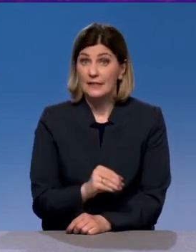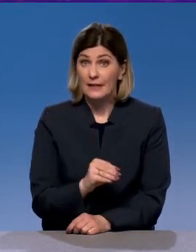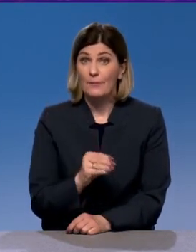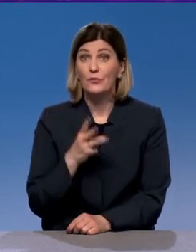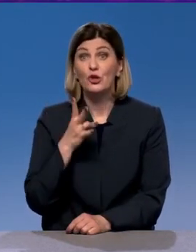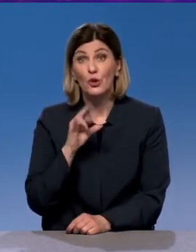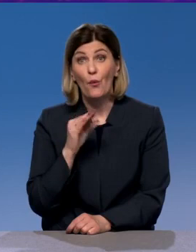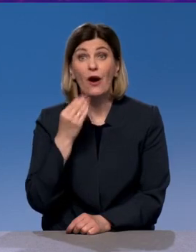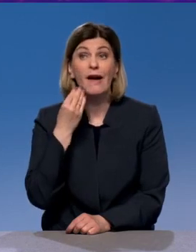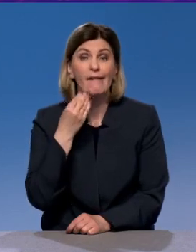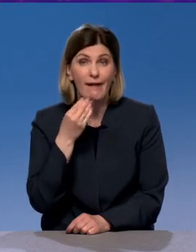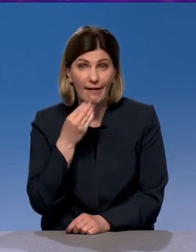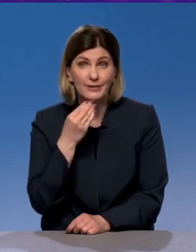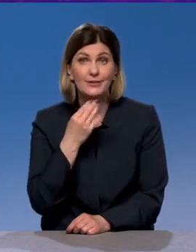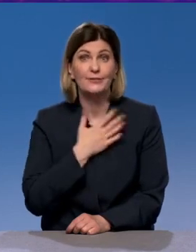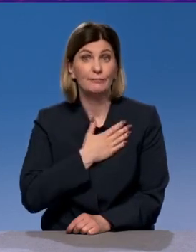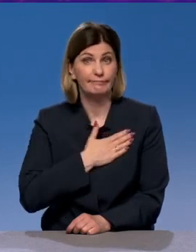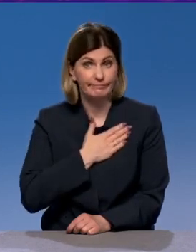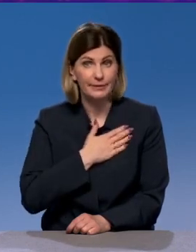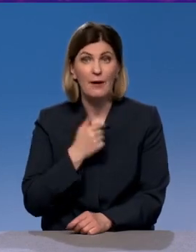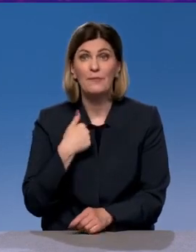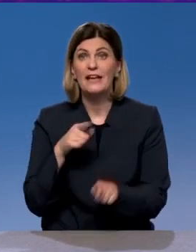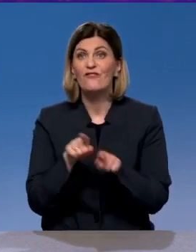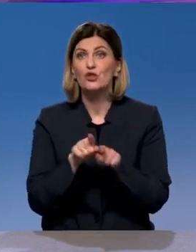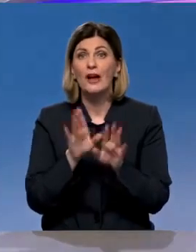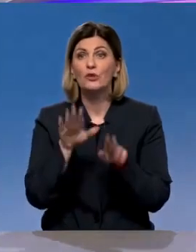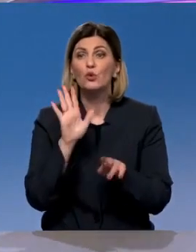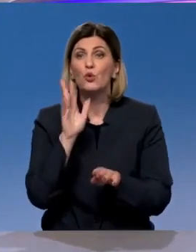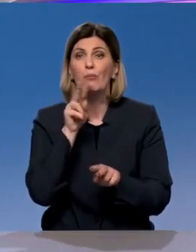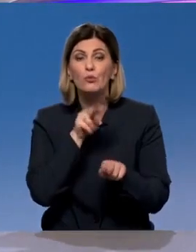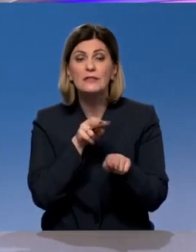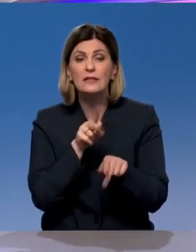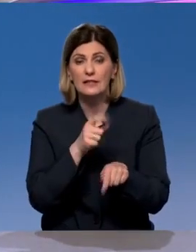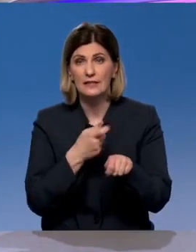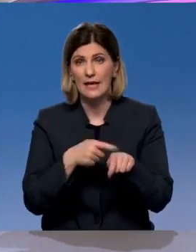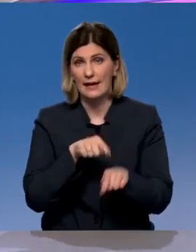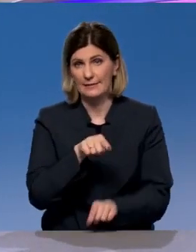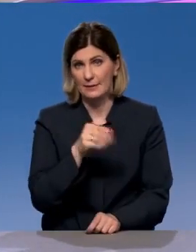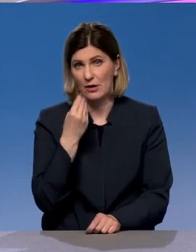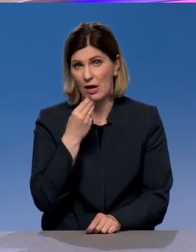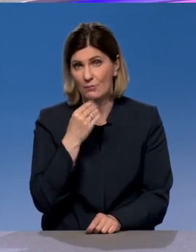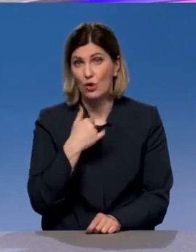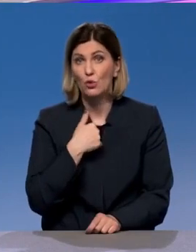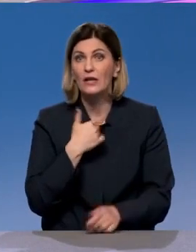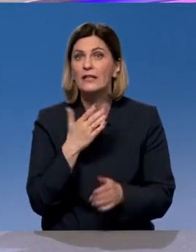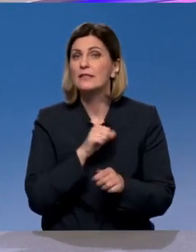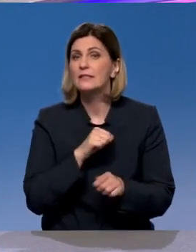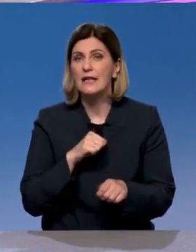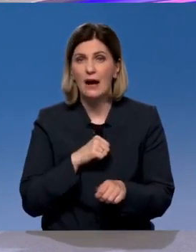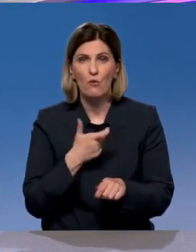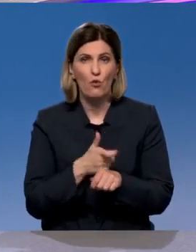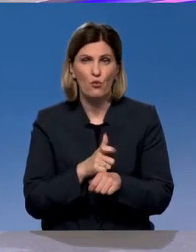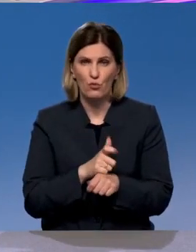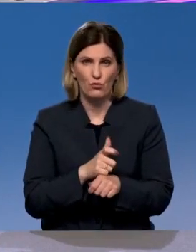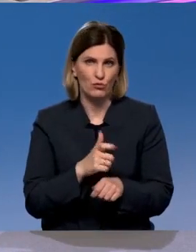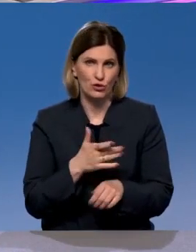хромает. Вот для меня лично все равно, кто будет контролировать это качество. Но у нас очень больной вопрос. От федеральной трассы